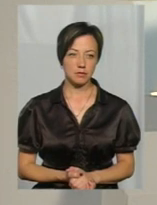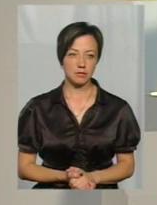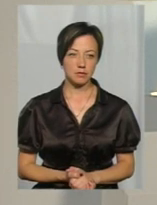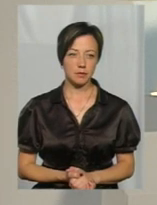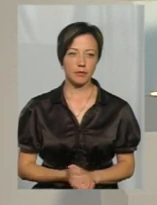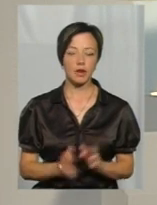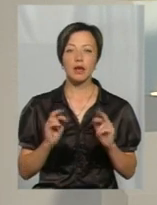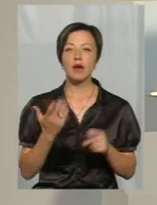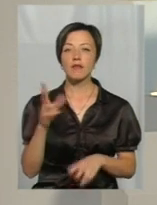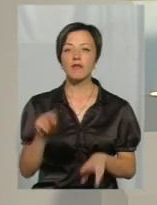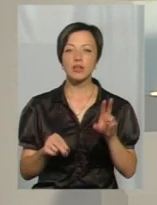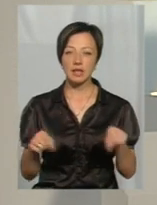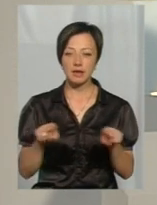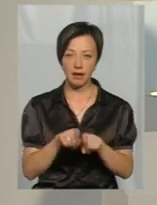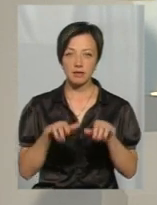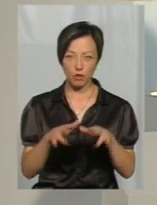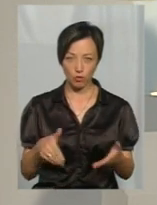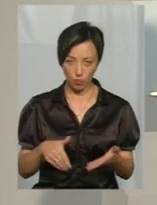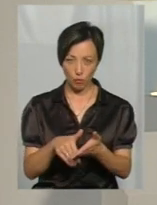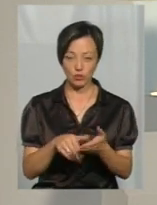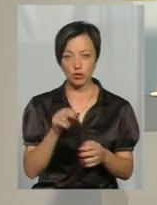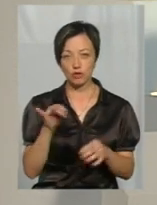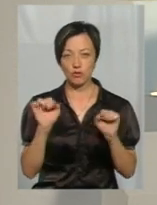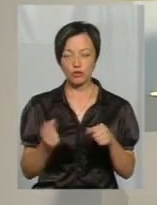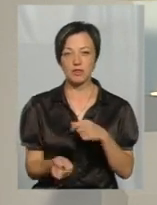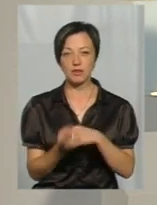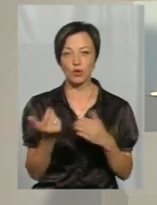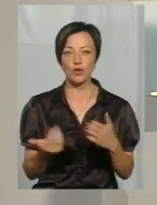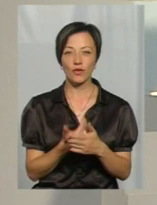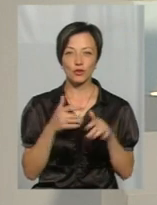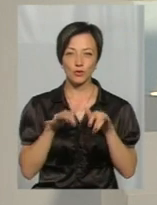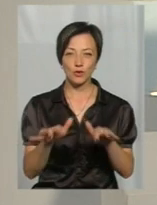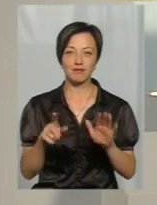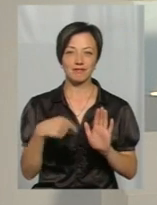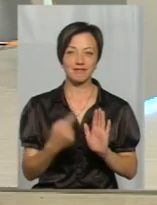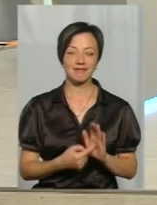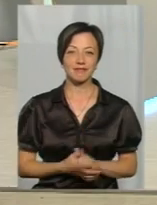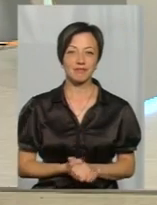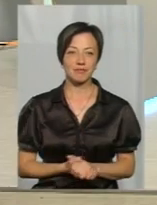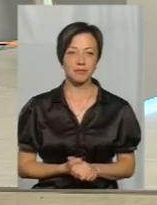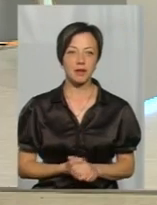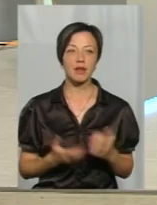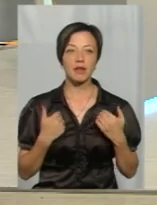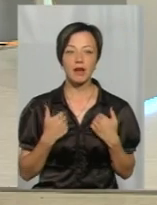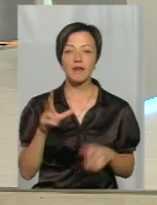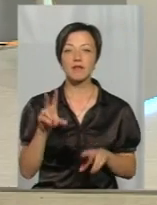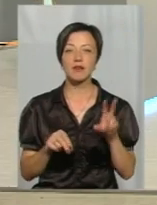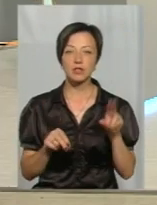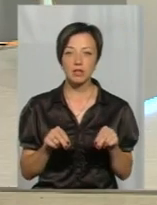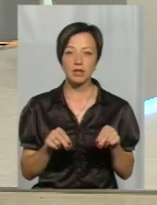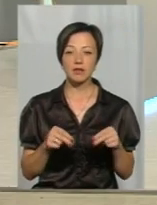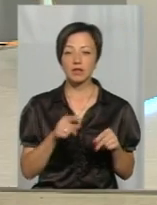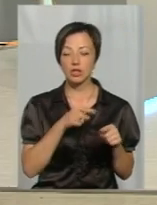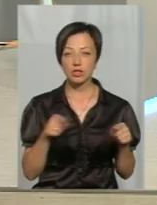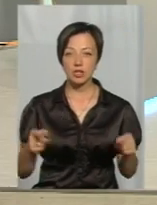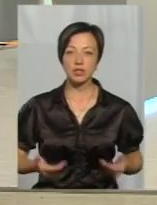Як вважаєте, такі заходи допоможуть чи можуть з'явитися нові жужелиці? Я так вважаю, що, розумієте, як ми такий час живемо,